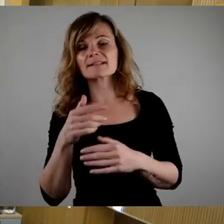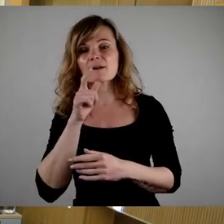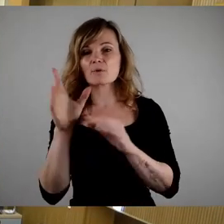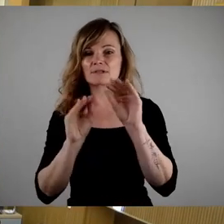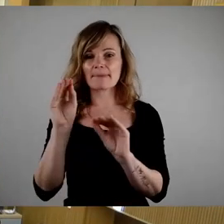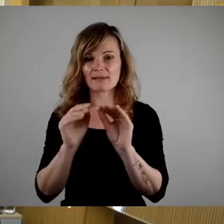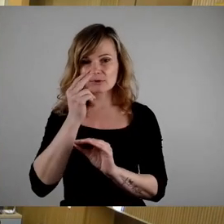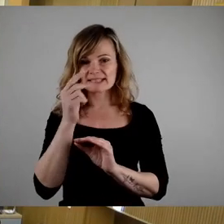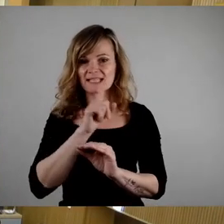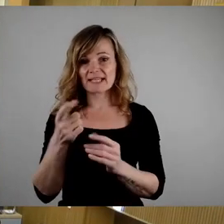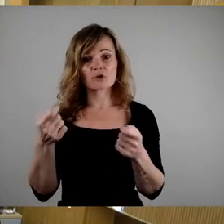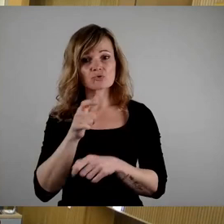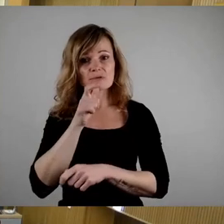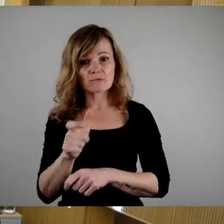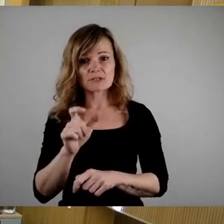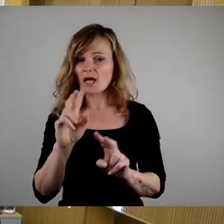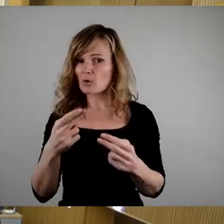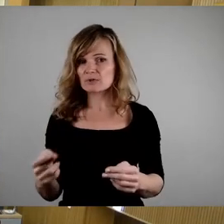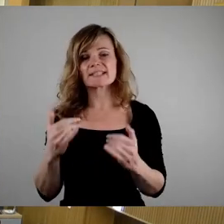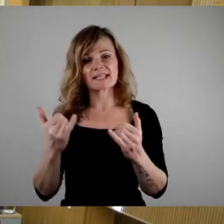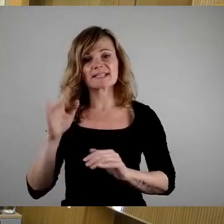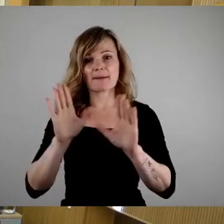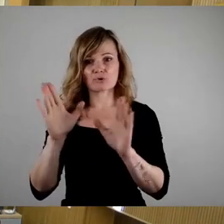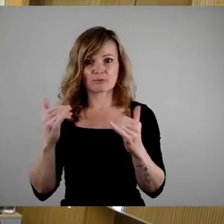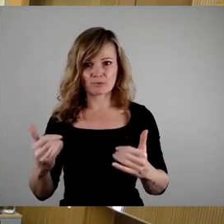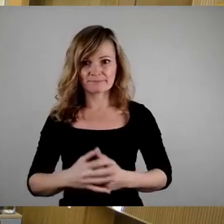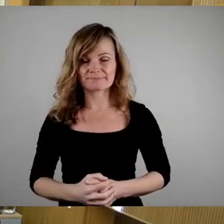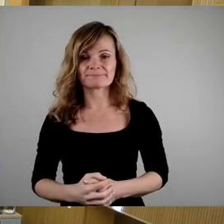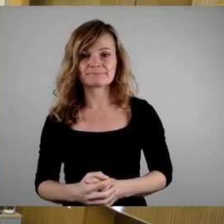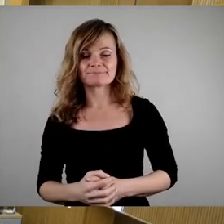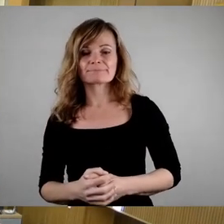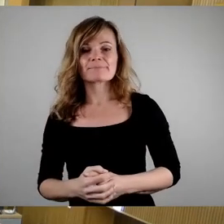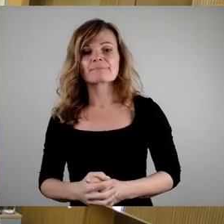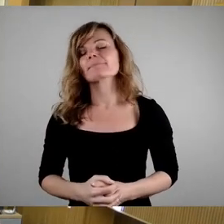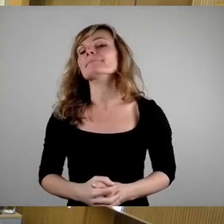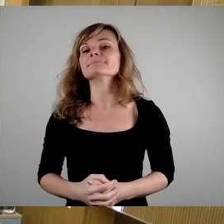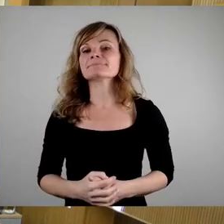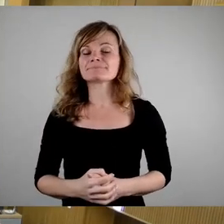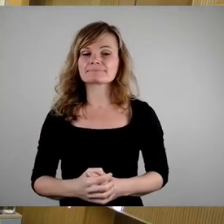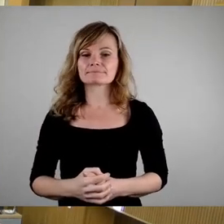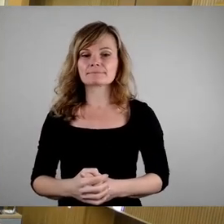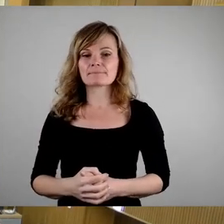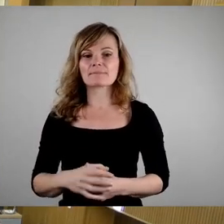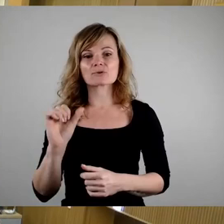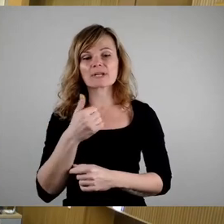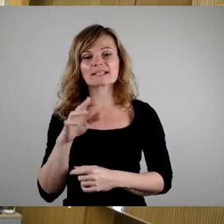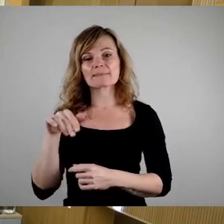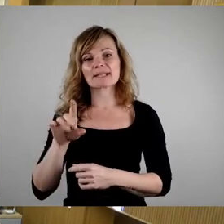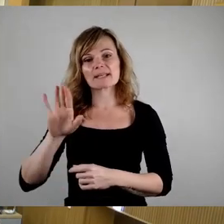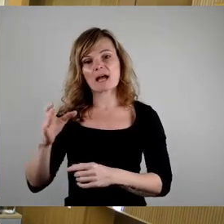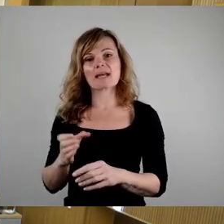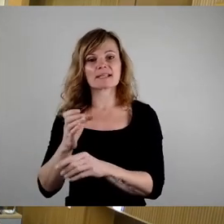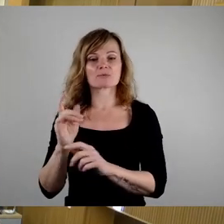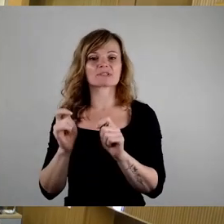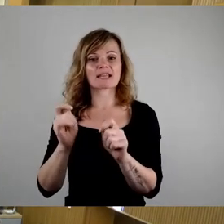Abstimmung. Da habe ich zunächst den Ersetzungsantrag der SPD vorliegen,